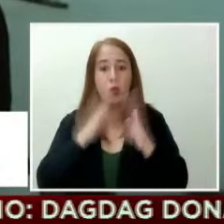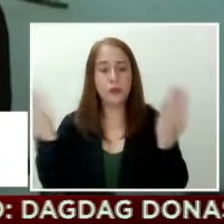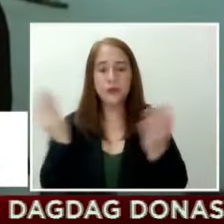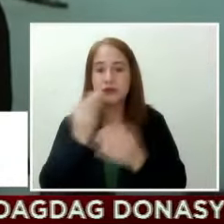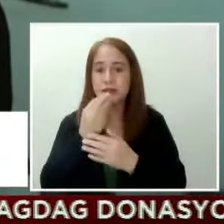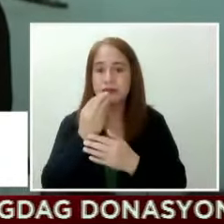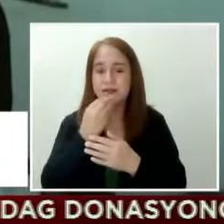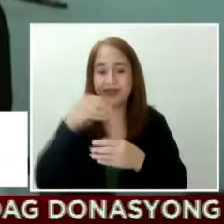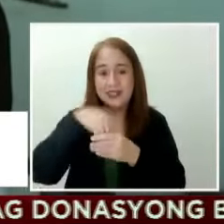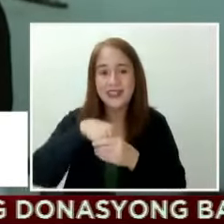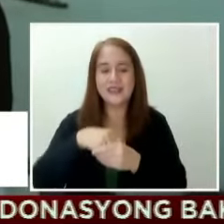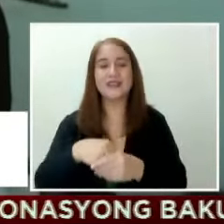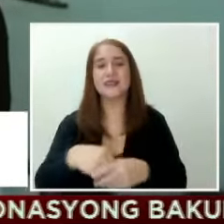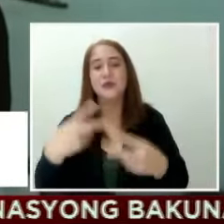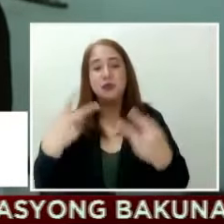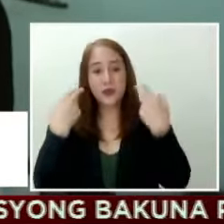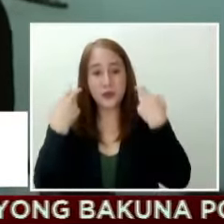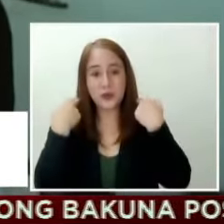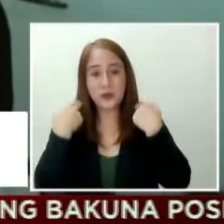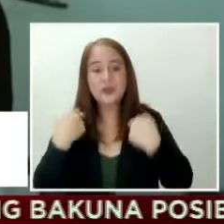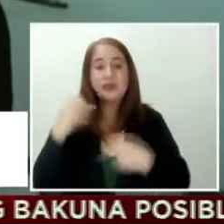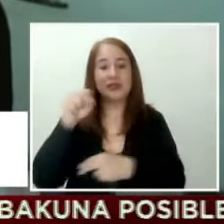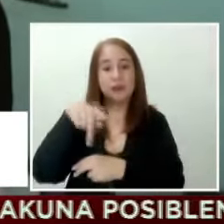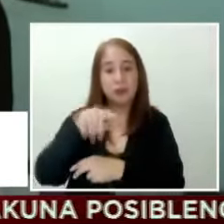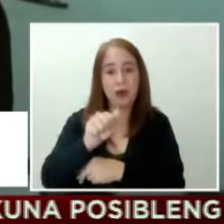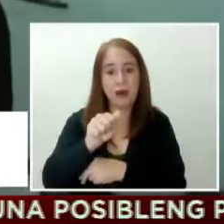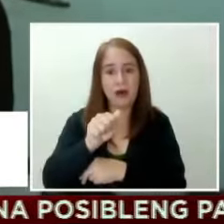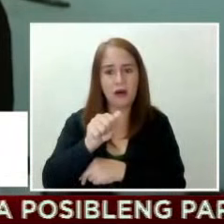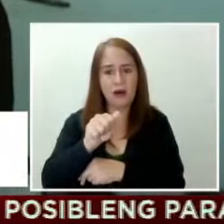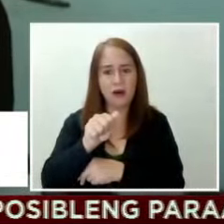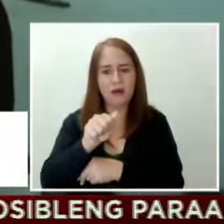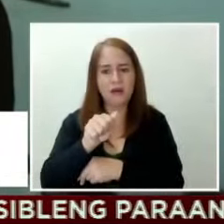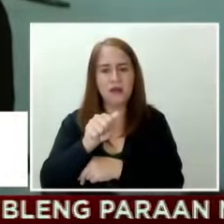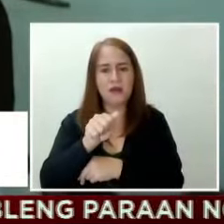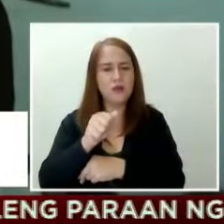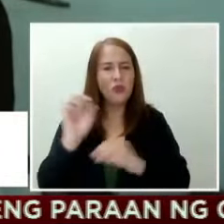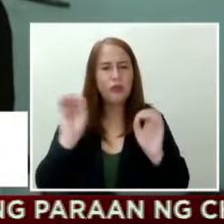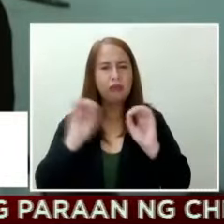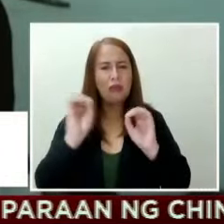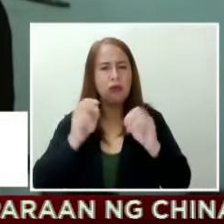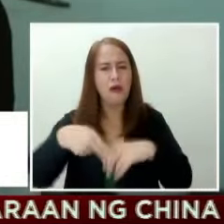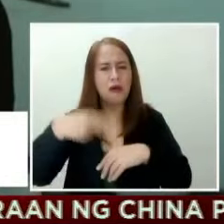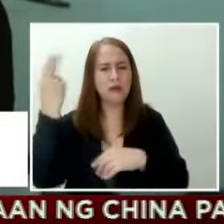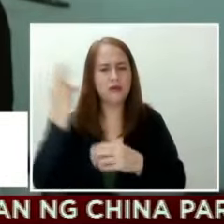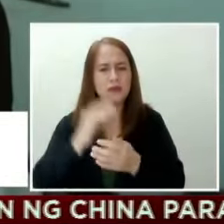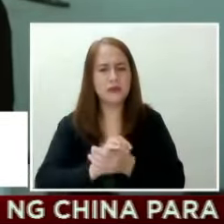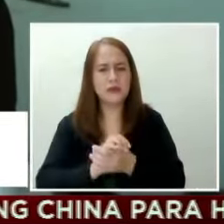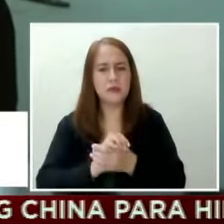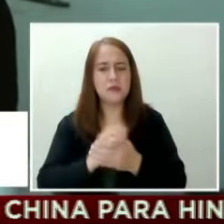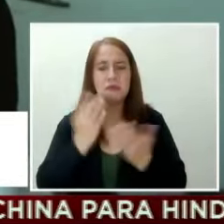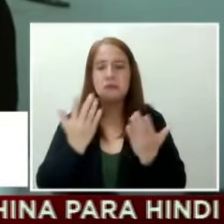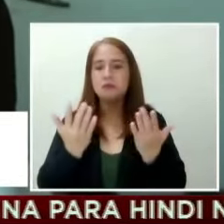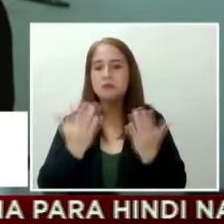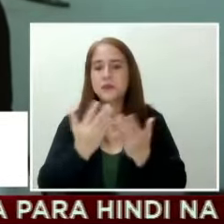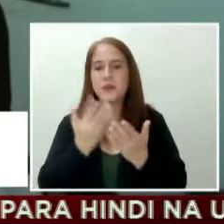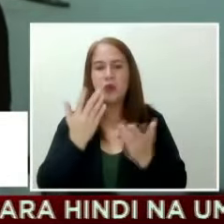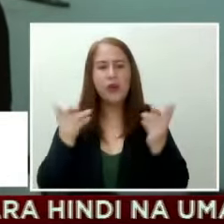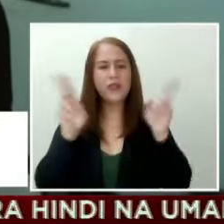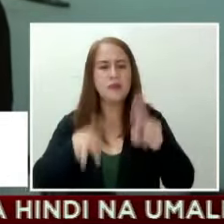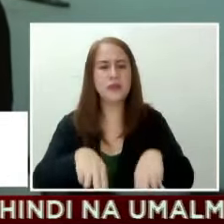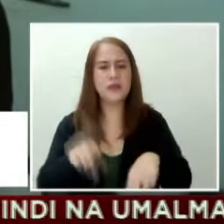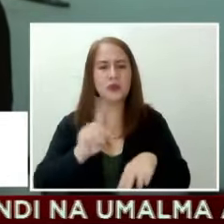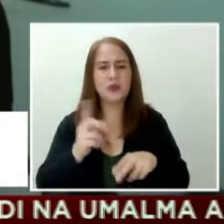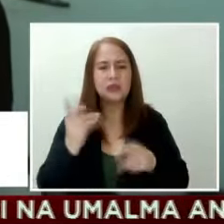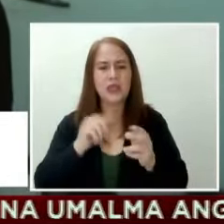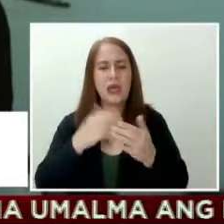ang barbershop, ang spa, wala namang search. So ano nangyari noong